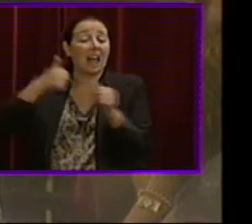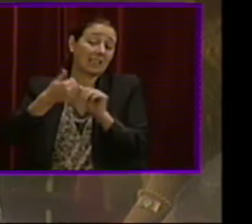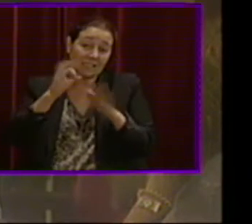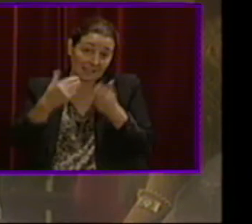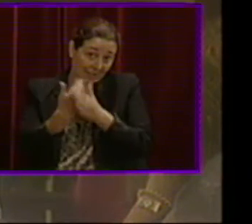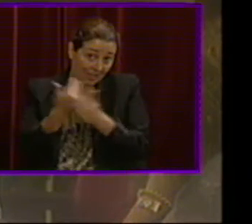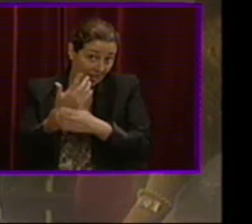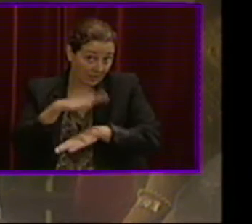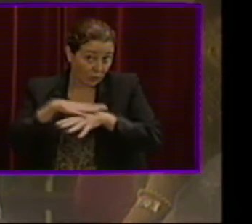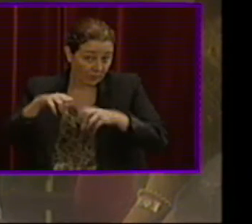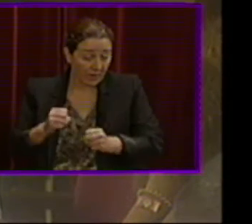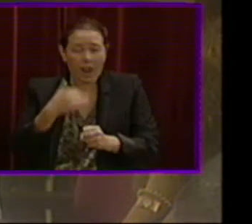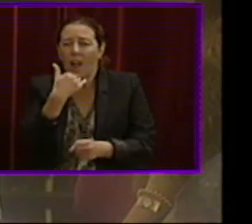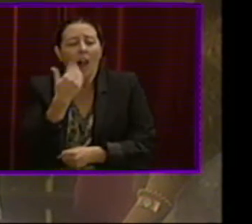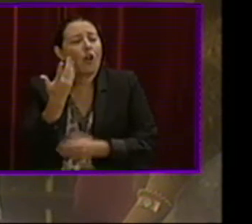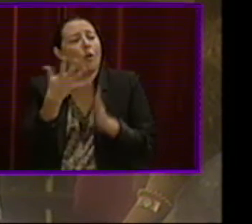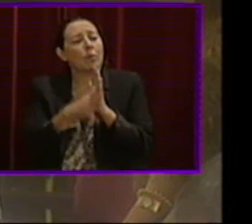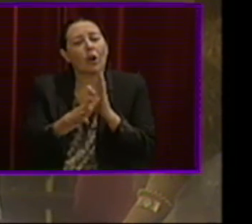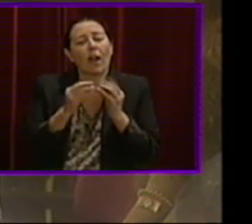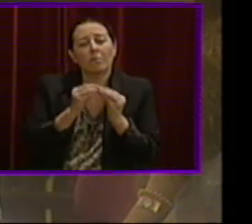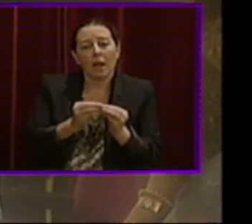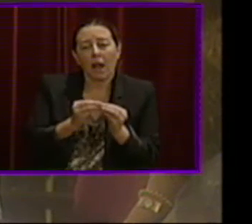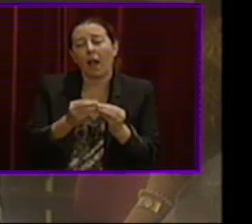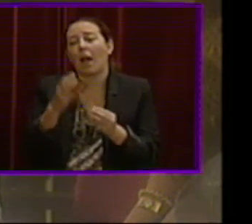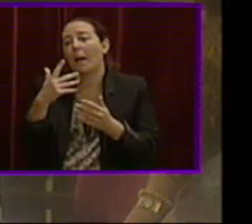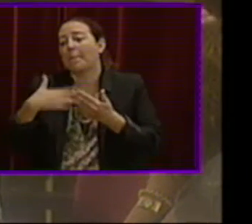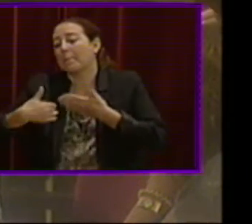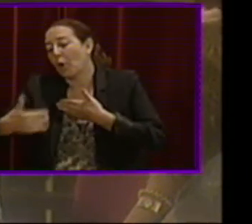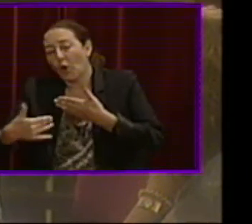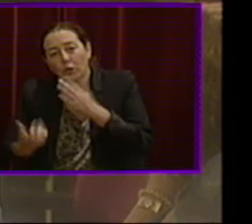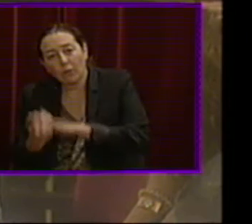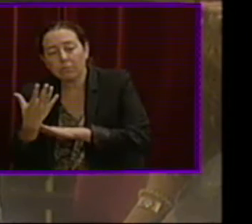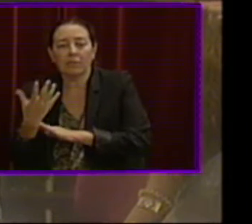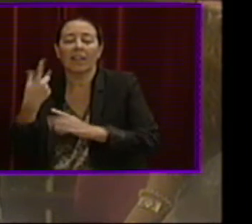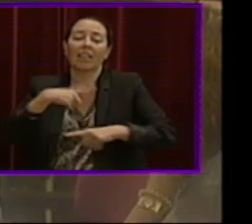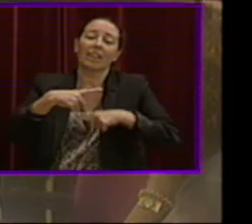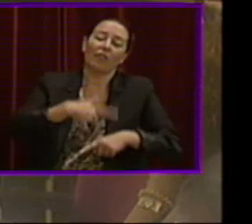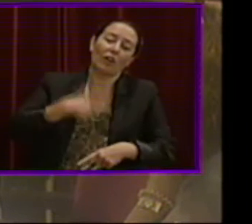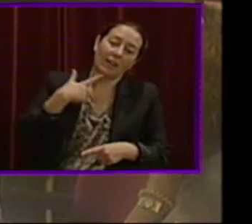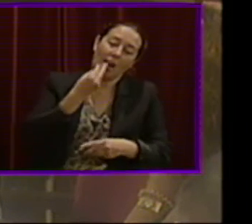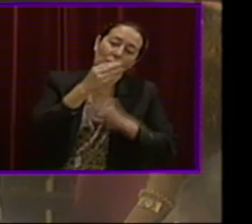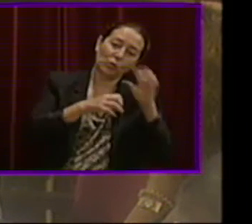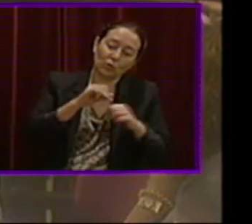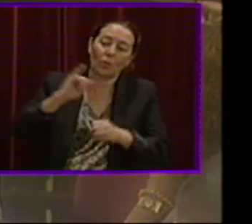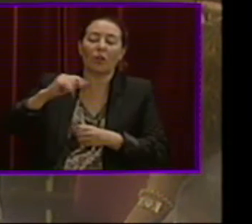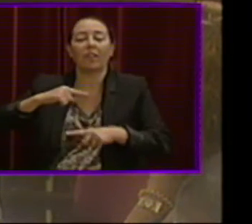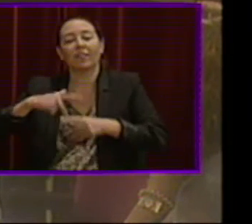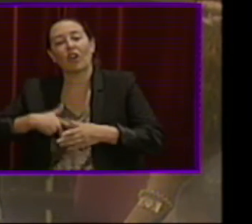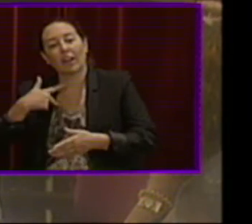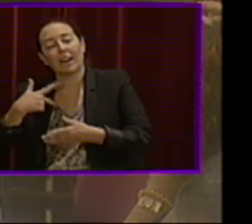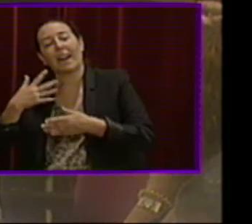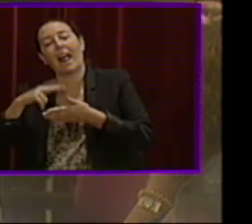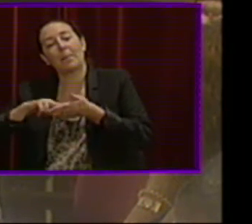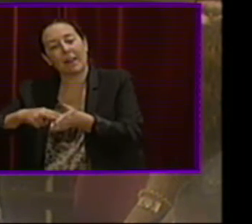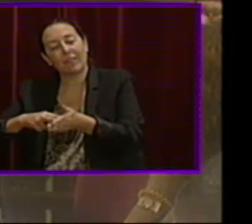hi ha algun programa en funcionament o en desarrollo entre la Dirección General de Consumo y la Dirección General de Planificación y Servicios Sociales a